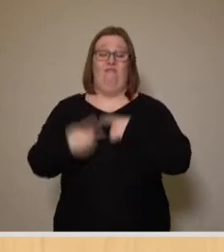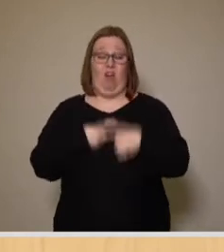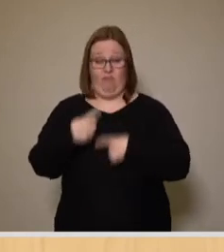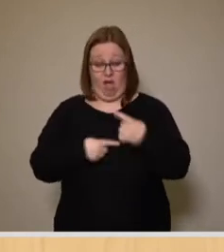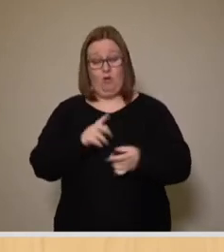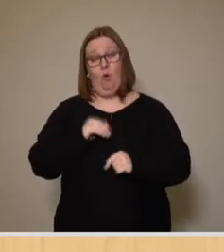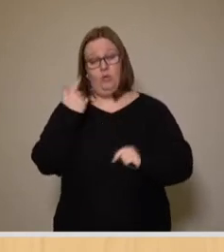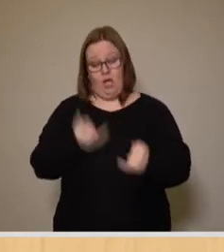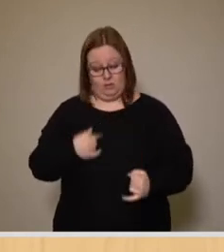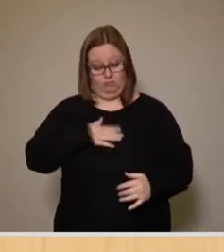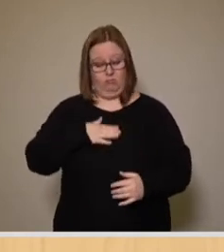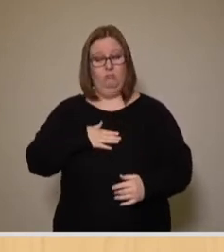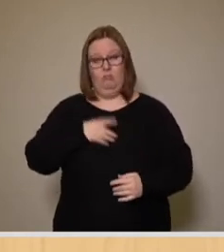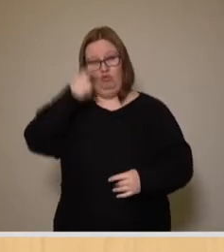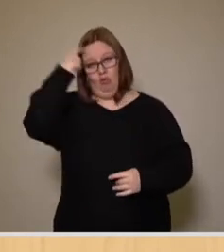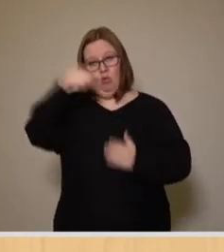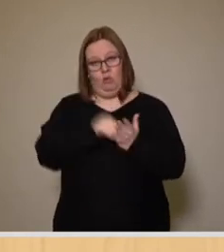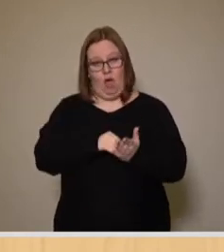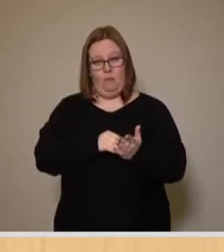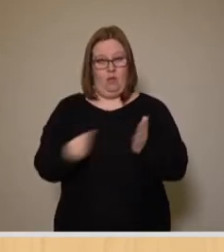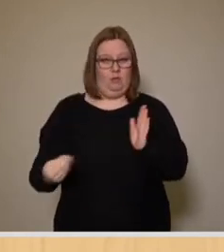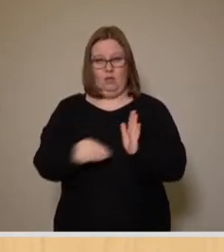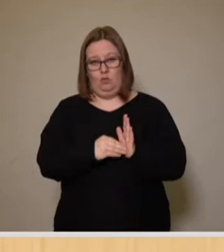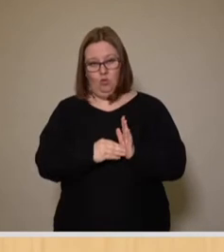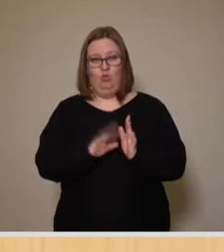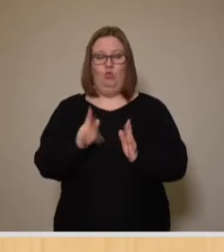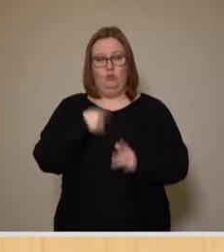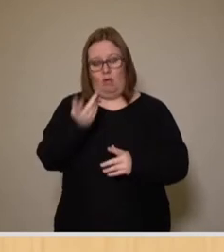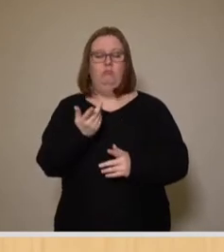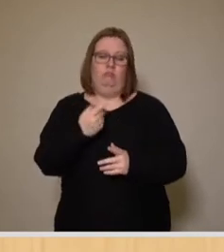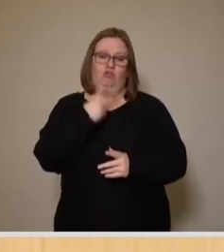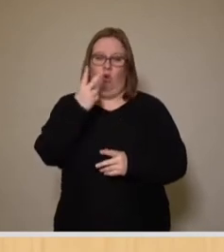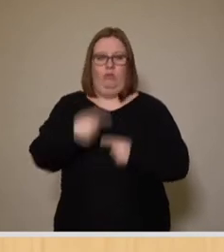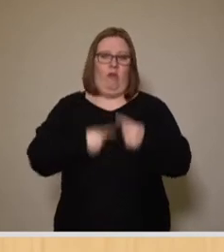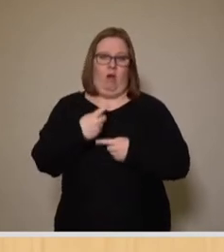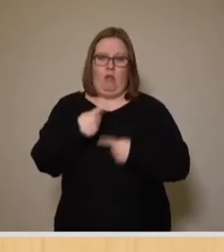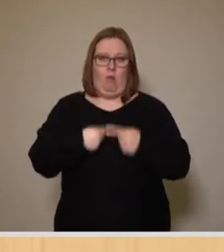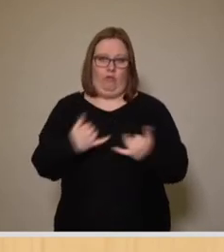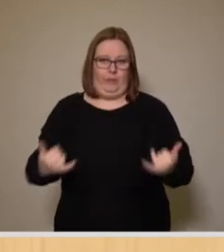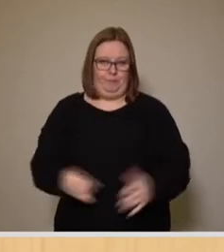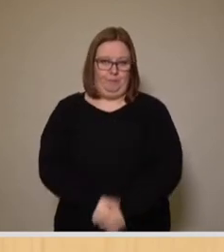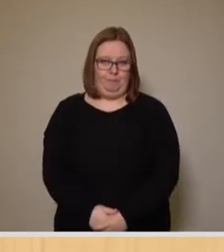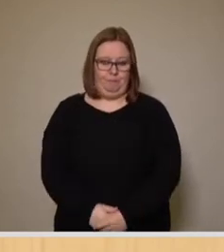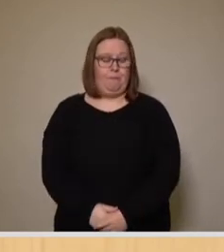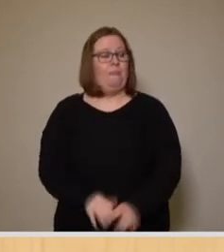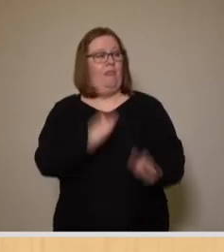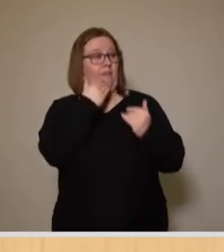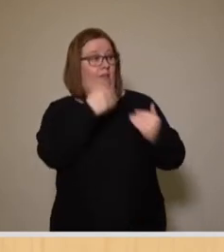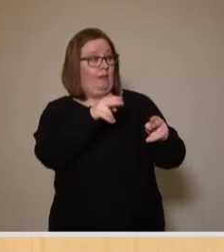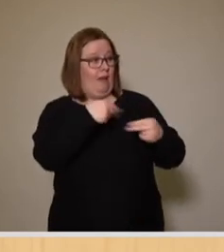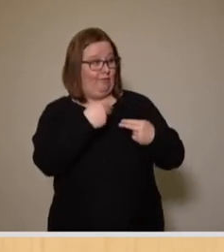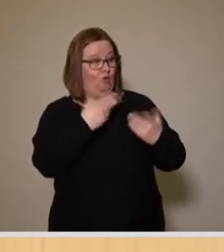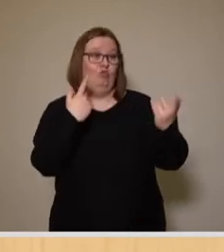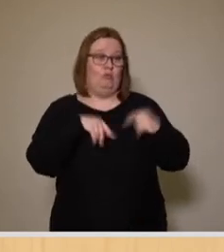also mit einer Stellungnahme unsererseits entsprechend auch bearbeitet werden. Vielen Dank für die Antwort